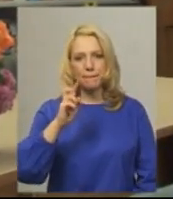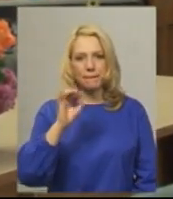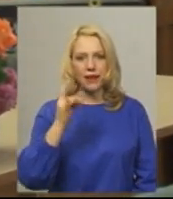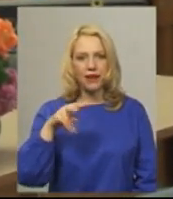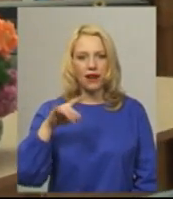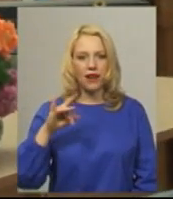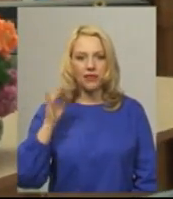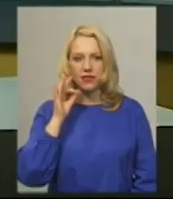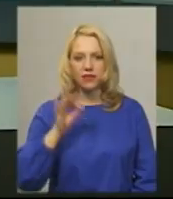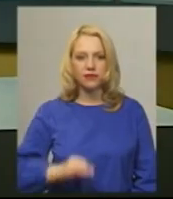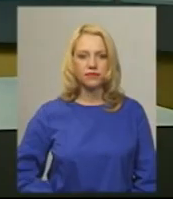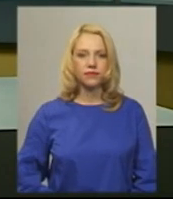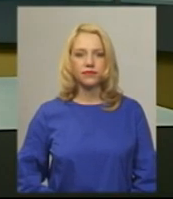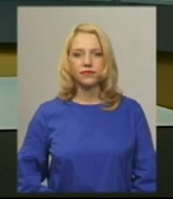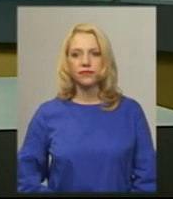Хмельницький.